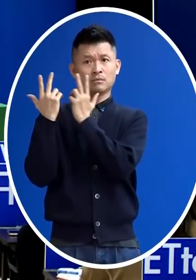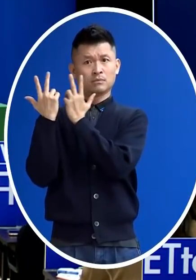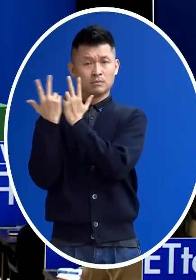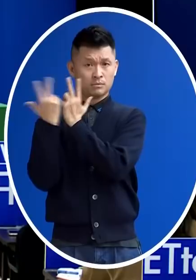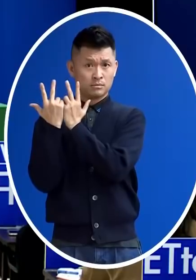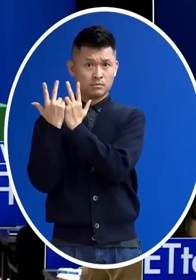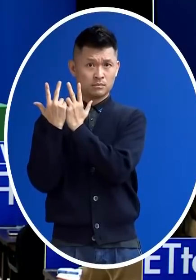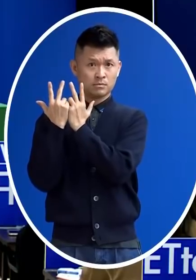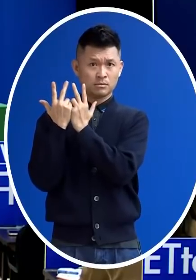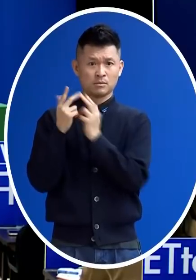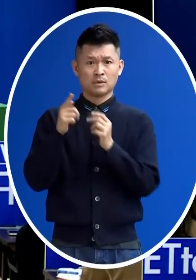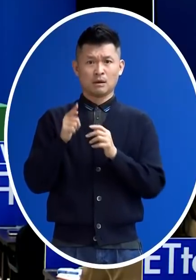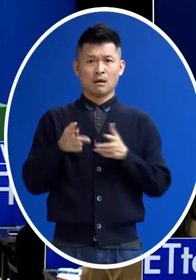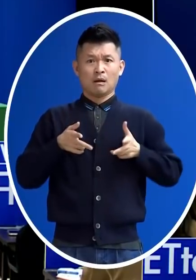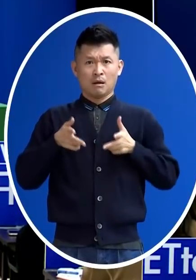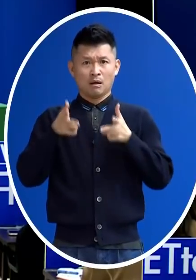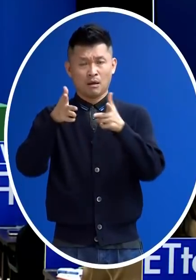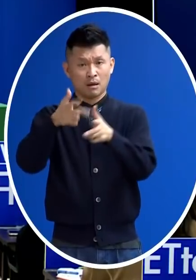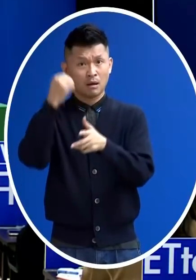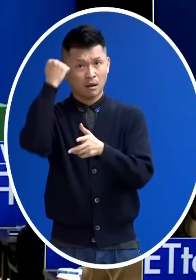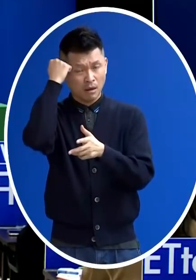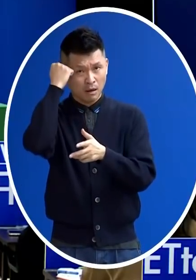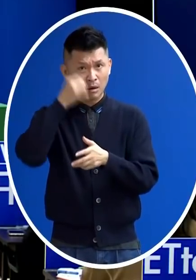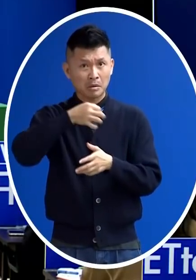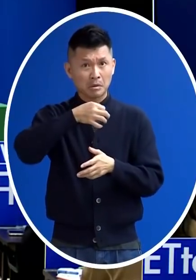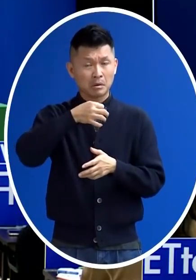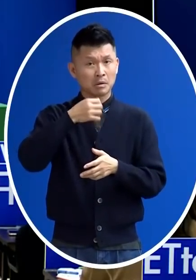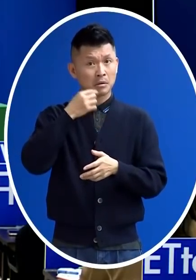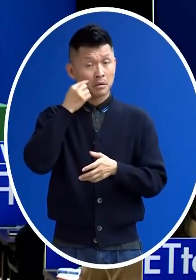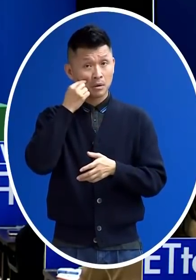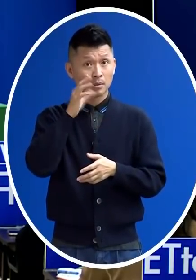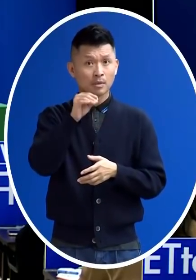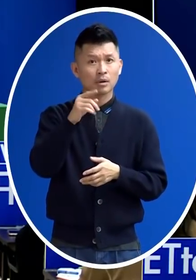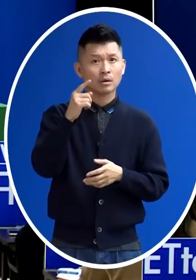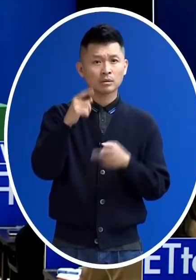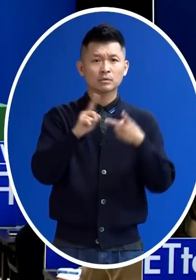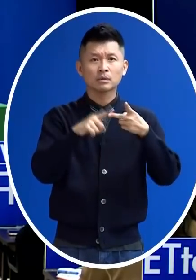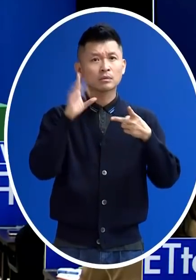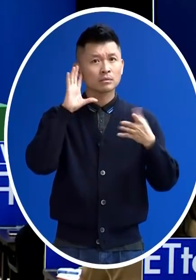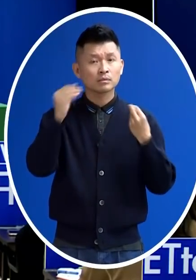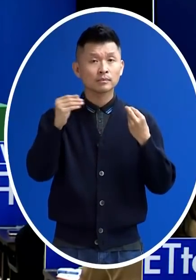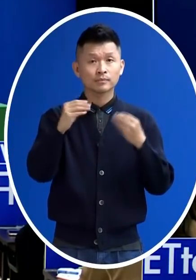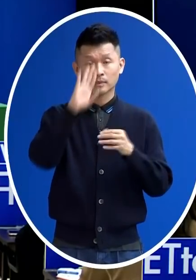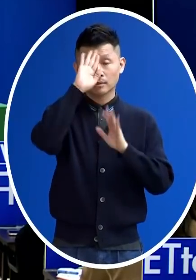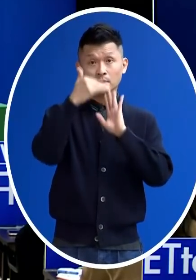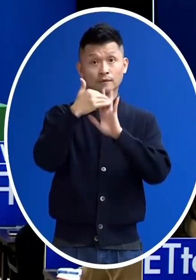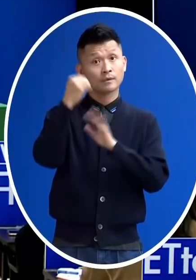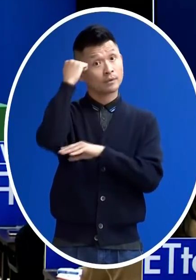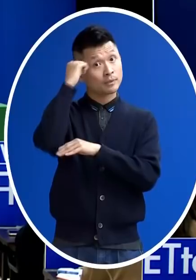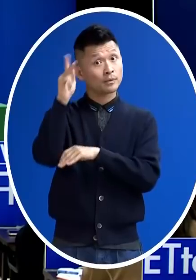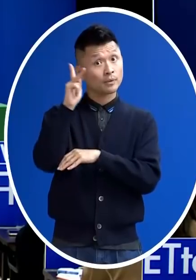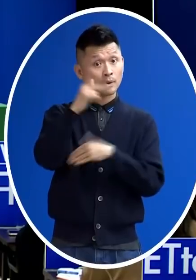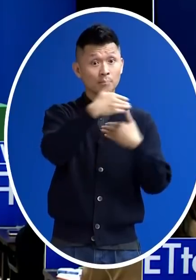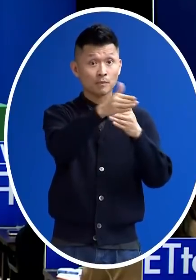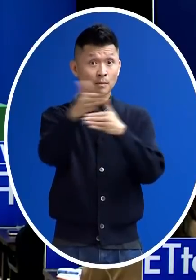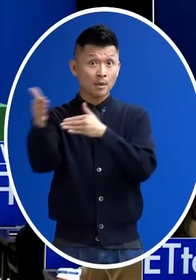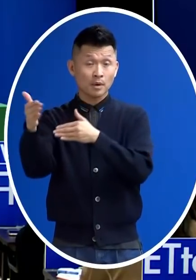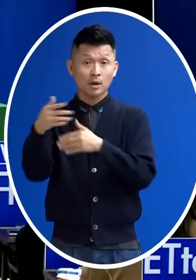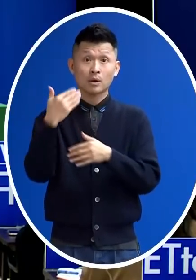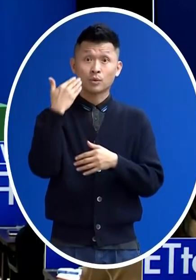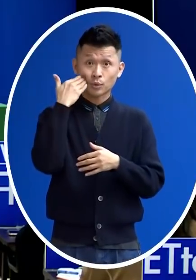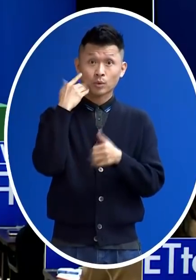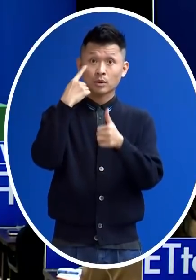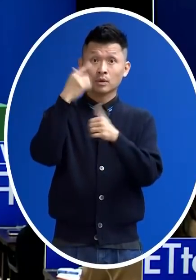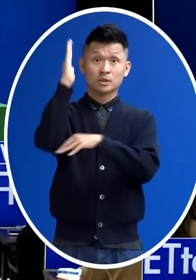可能會需要比較大的運輸量什麼 第二個問題我沒聽清楚 怎麼樣就是防疫旅館如果真用教育會